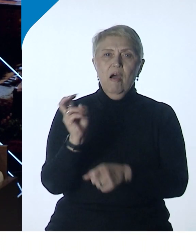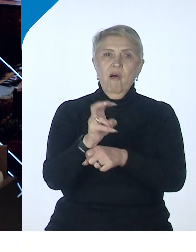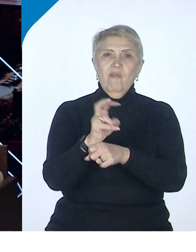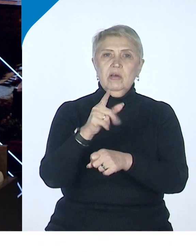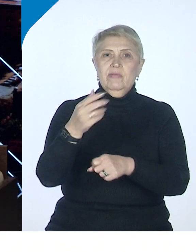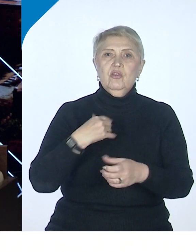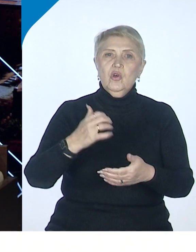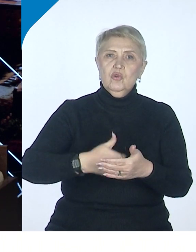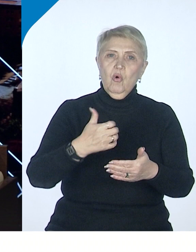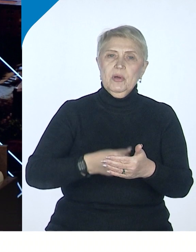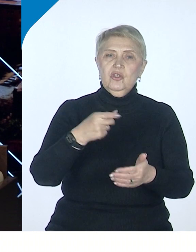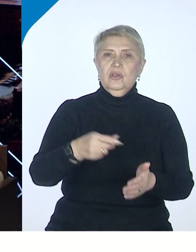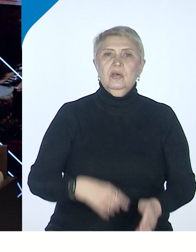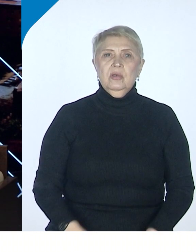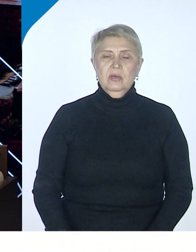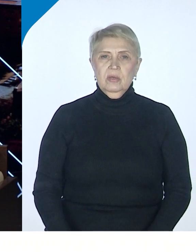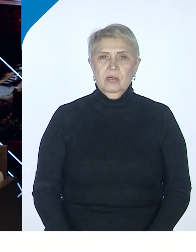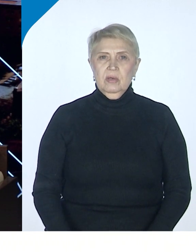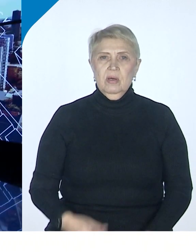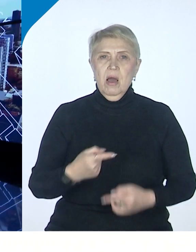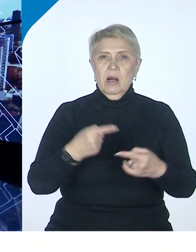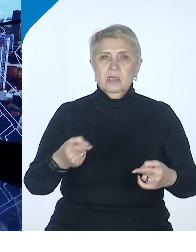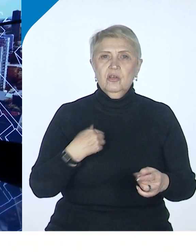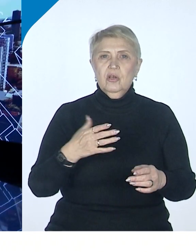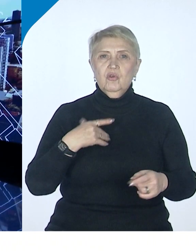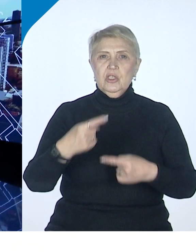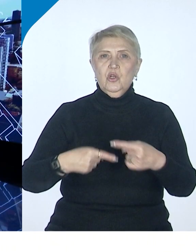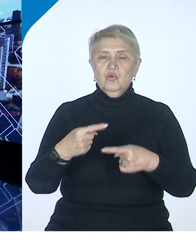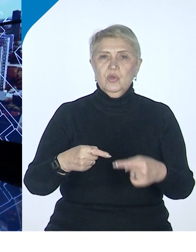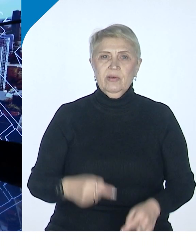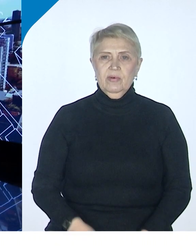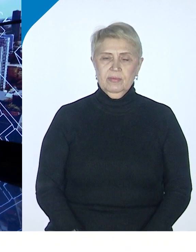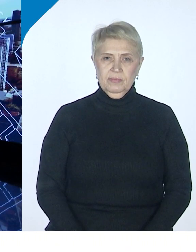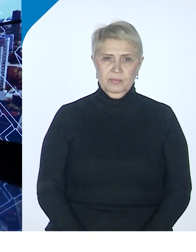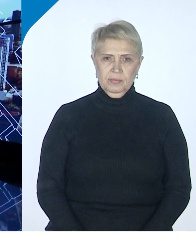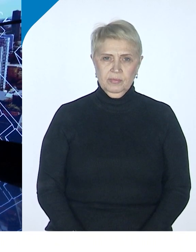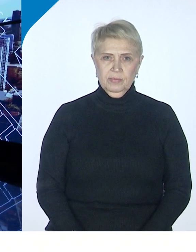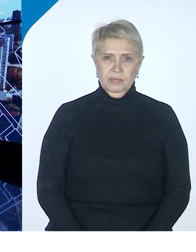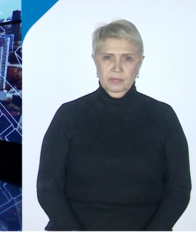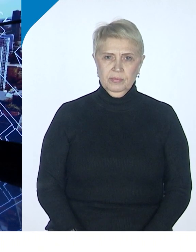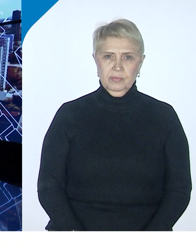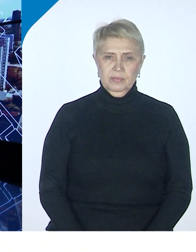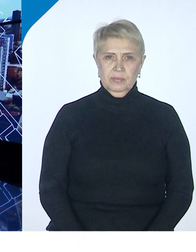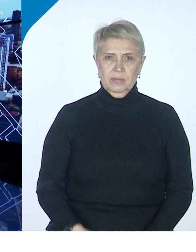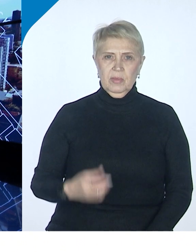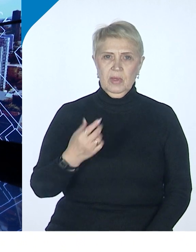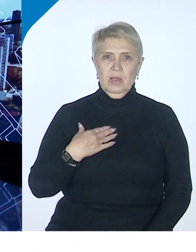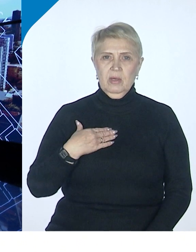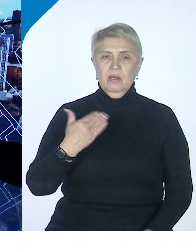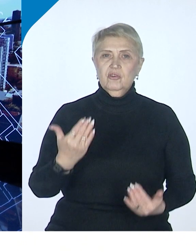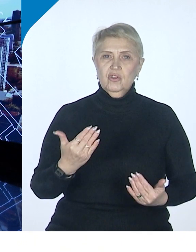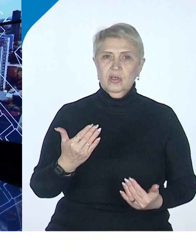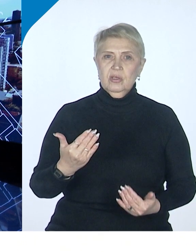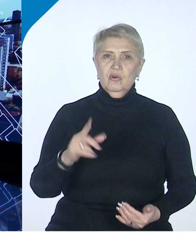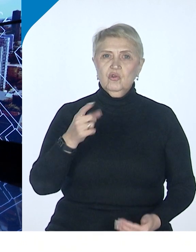районы очагового освоения ресурсов. Павел Александрович, то есть не очень логично, то, что я сейчас